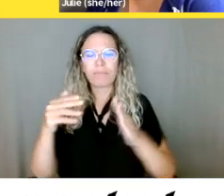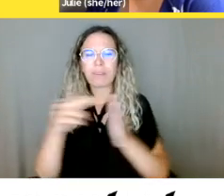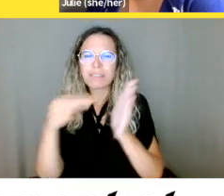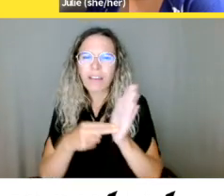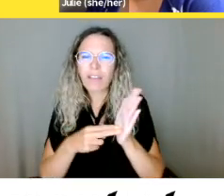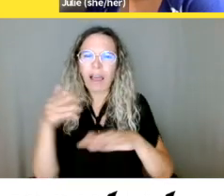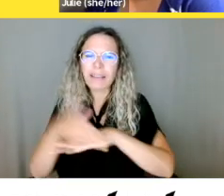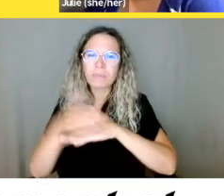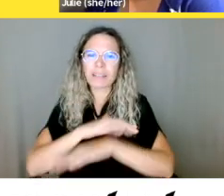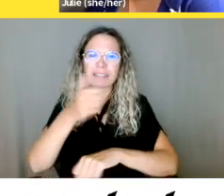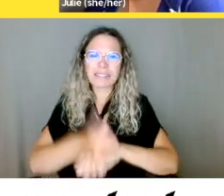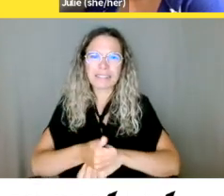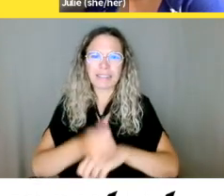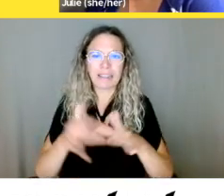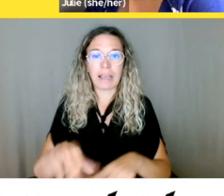008 2.0.